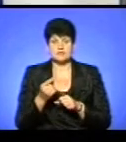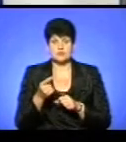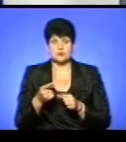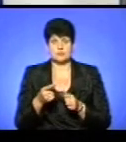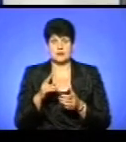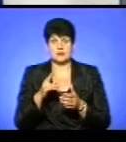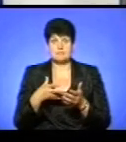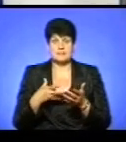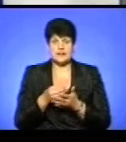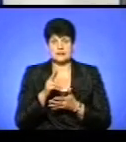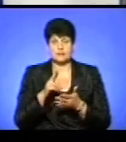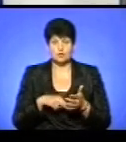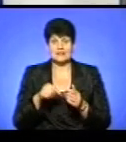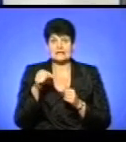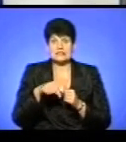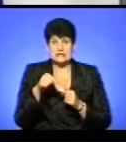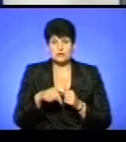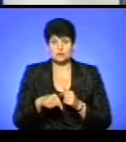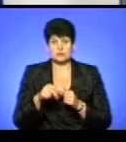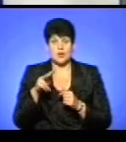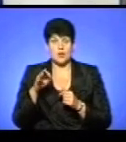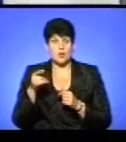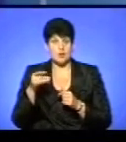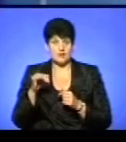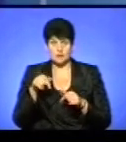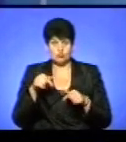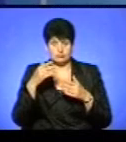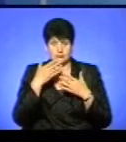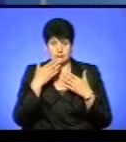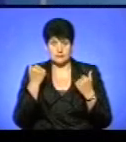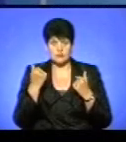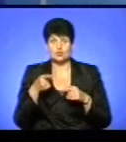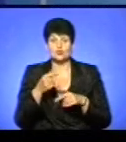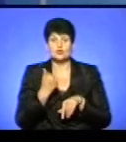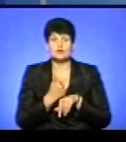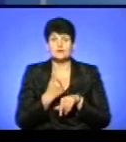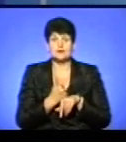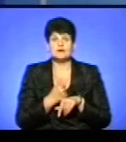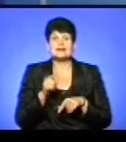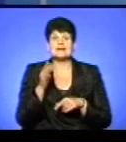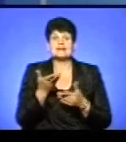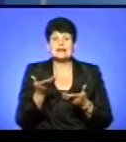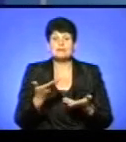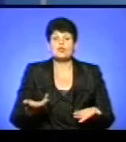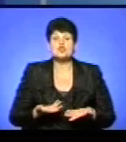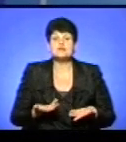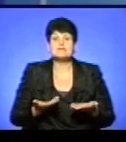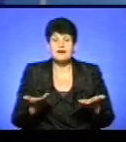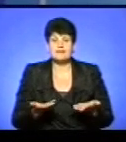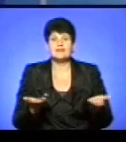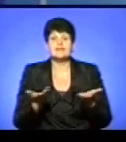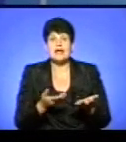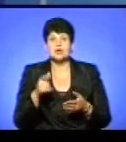сплачуєте податки. Тобто, логіки тут, як на мене. Дивіться, тут знову ж таки ключове слово – які проживають. Тобто, де